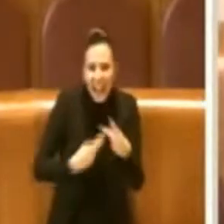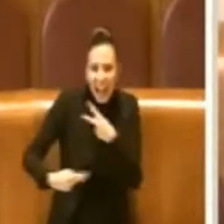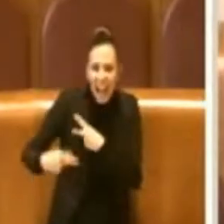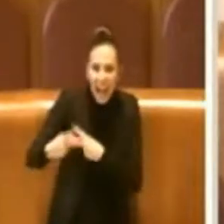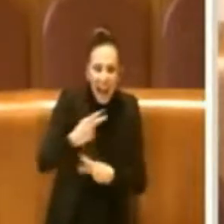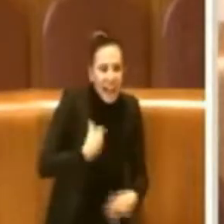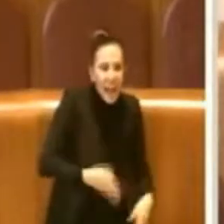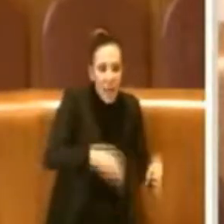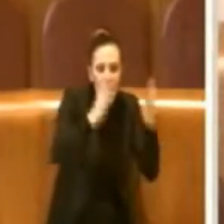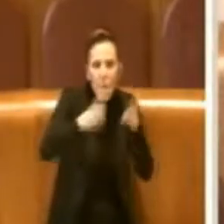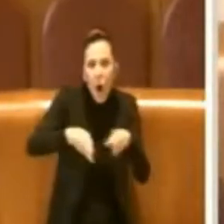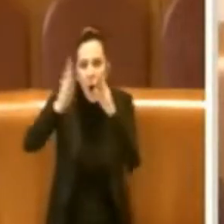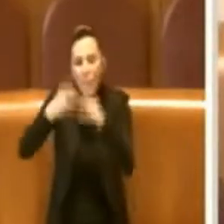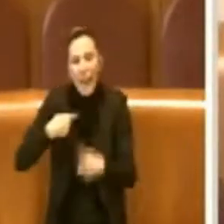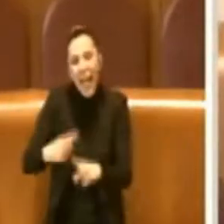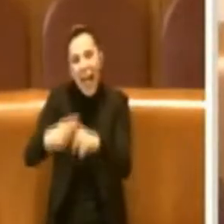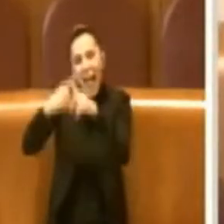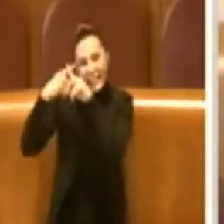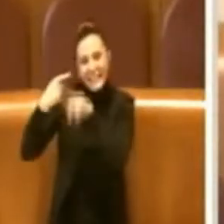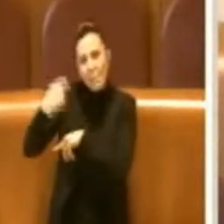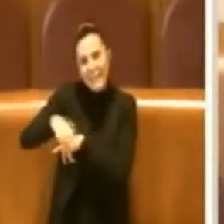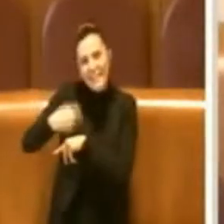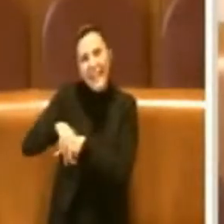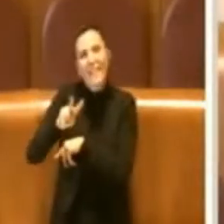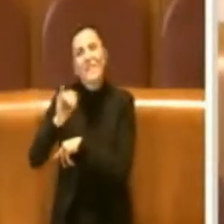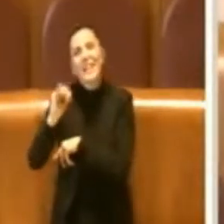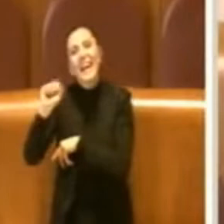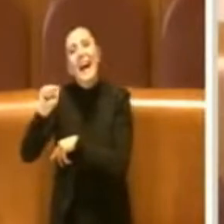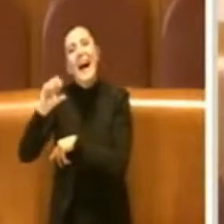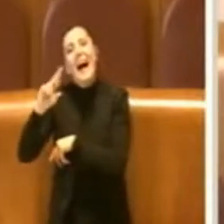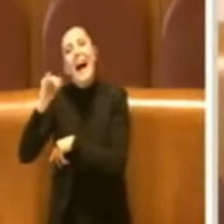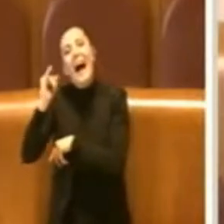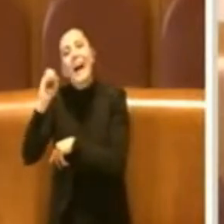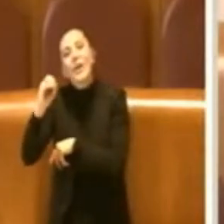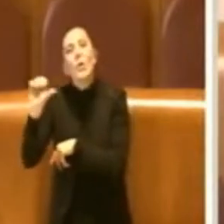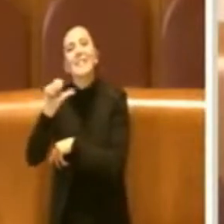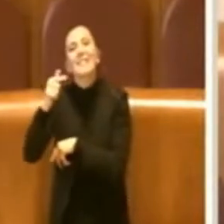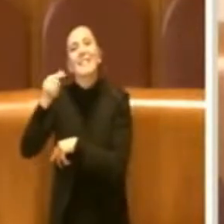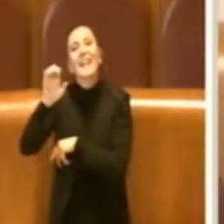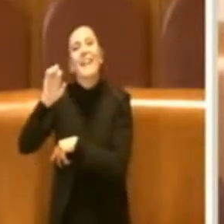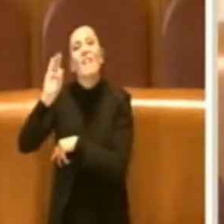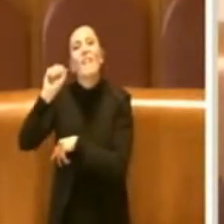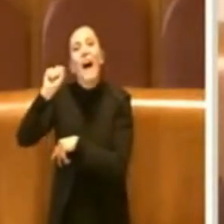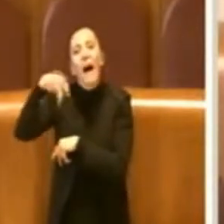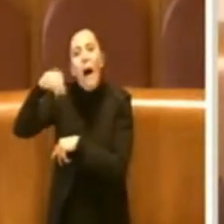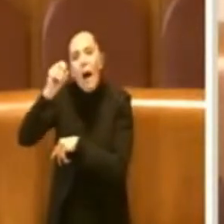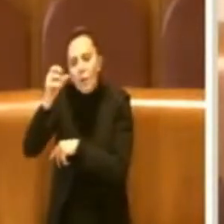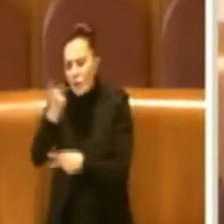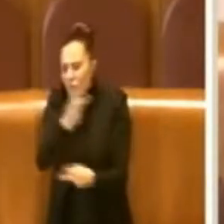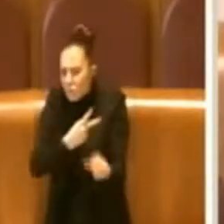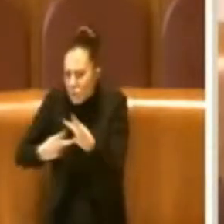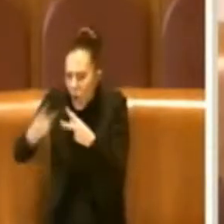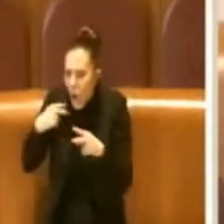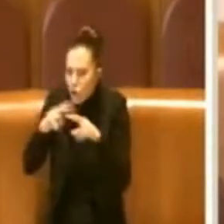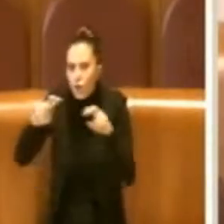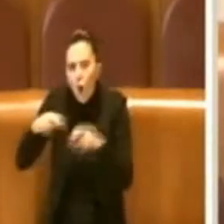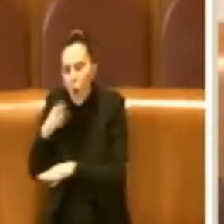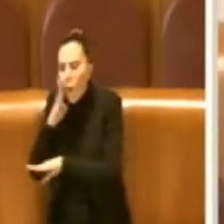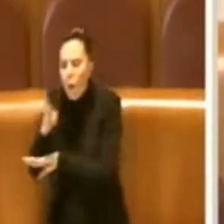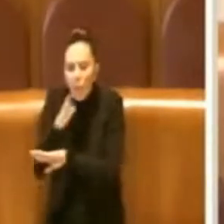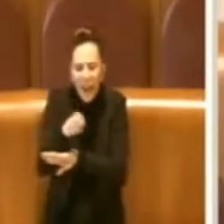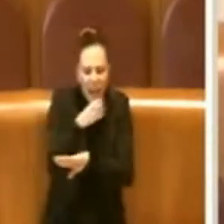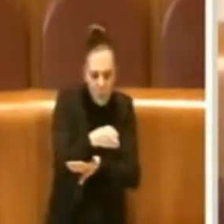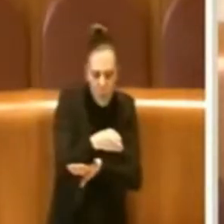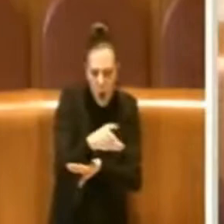dall'ex Vicepresidente Vicario Stefano, che ha continuato a fare sopralluoghi per questa cosa. Ma come sappiamo qua poi c'è